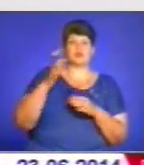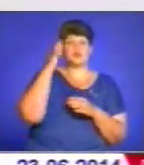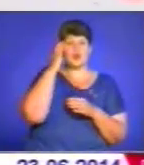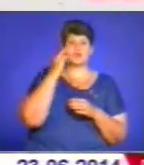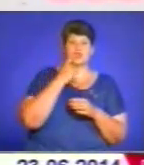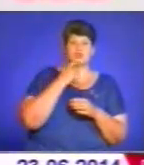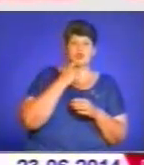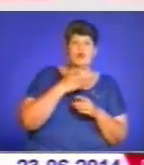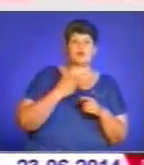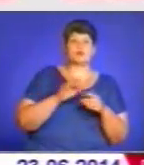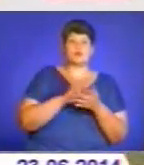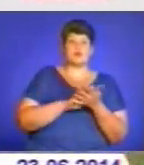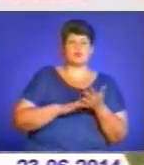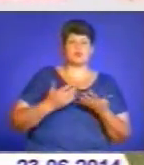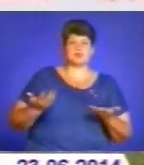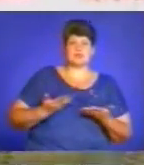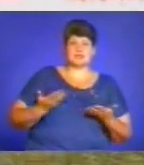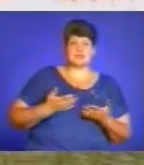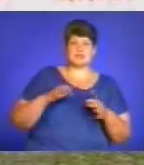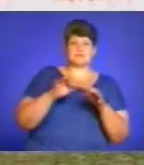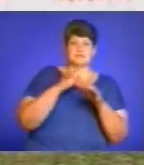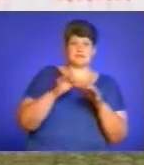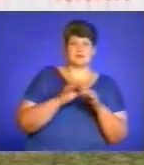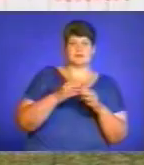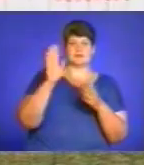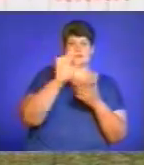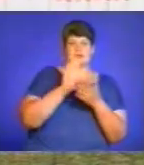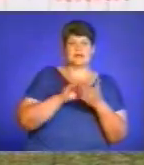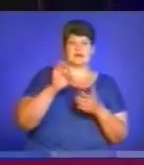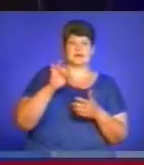Щоб продовжити життя стіни з вишиванками, її вкриють рідким склом.